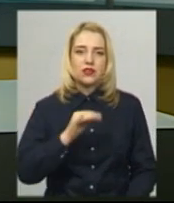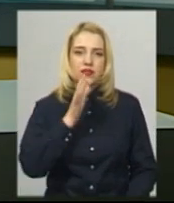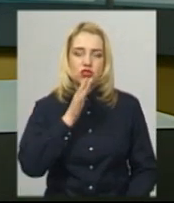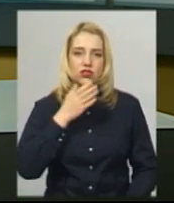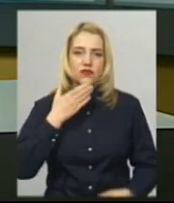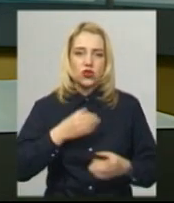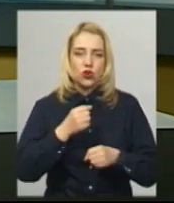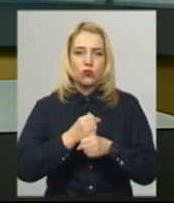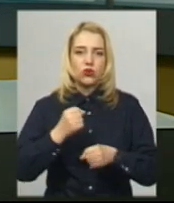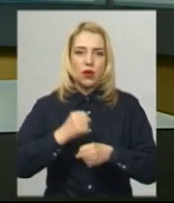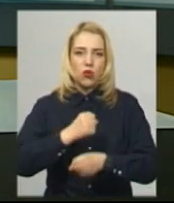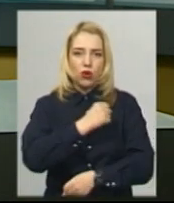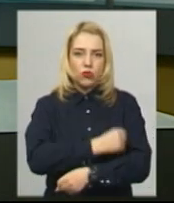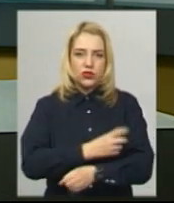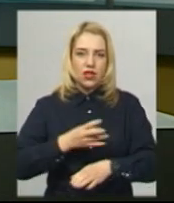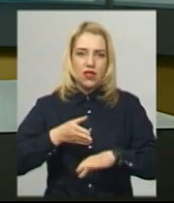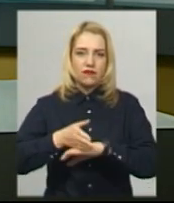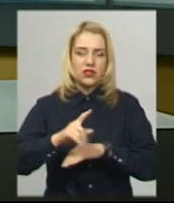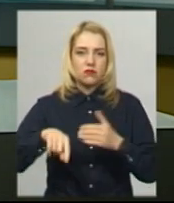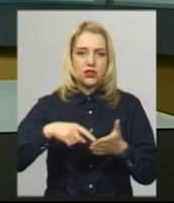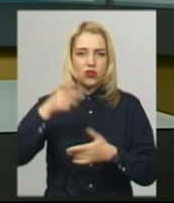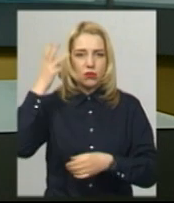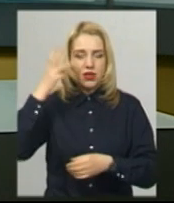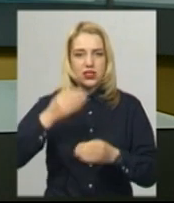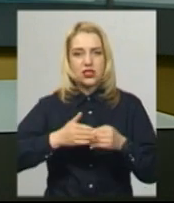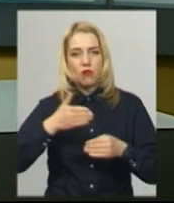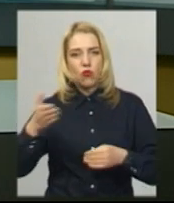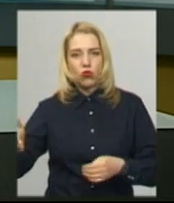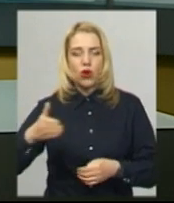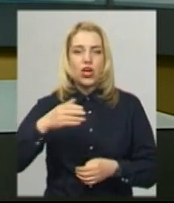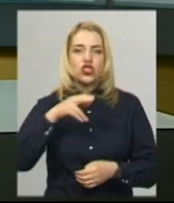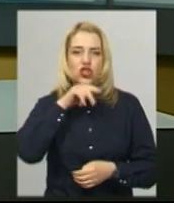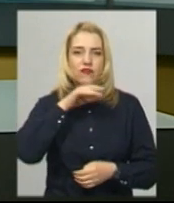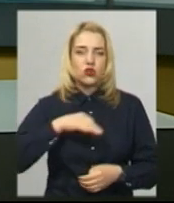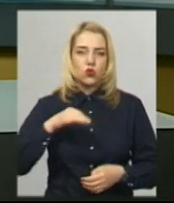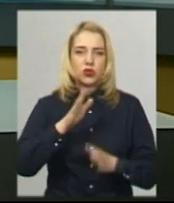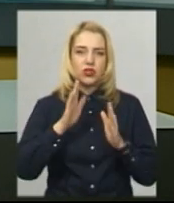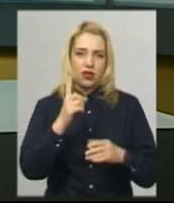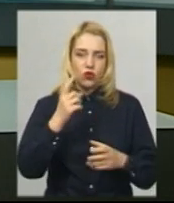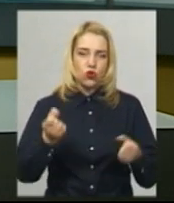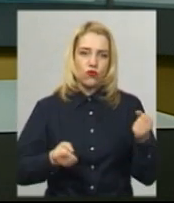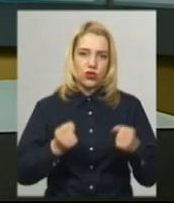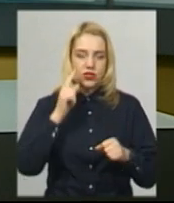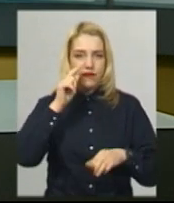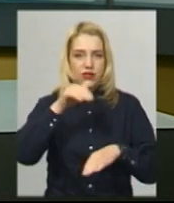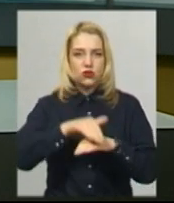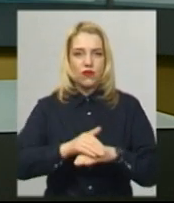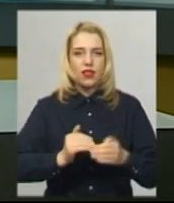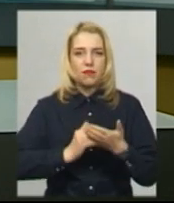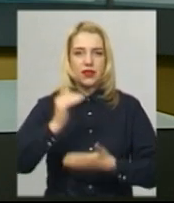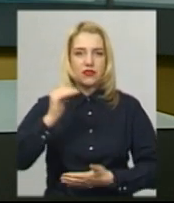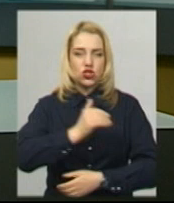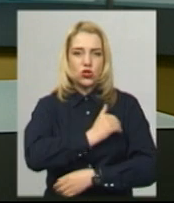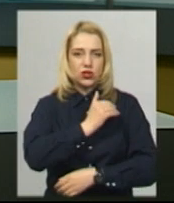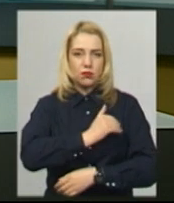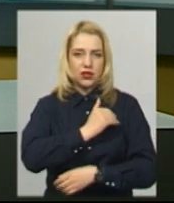роботи на блокпосту на в'їзді до Хмельницького з боку Чернівецької області лише в одного водія зафіксували підвищену температуру –